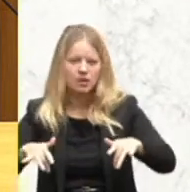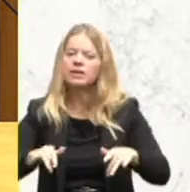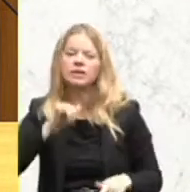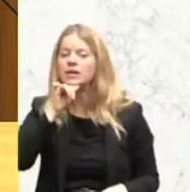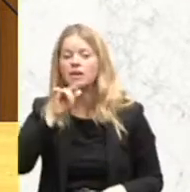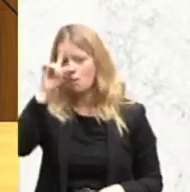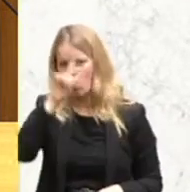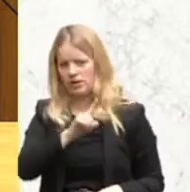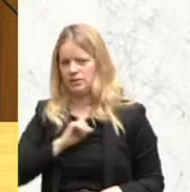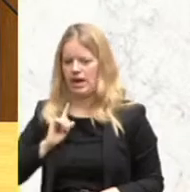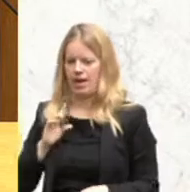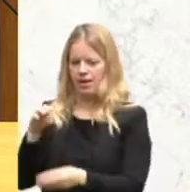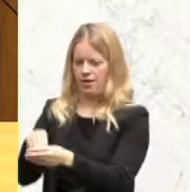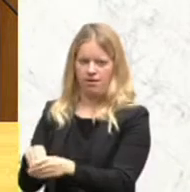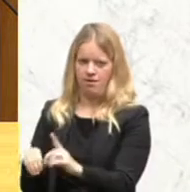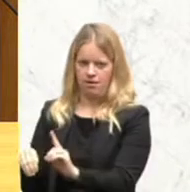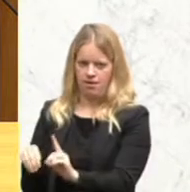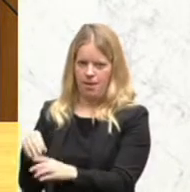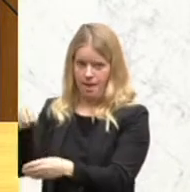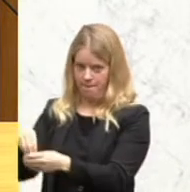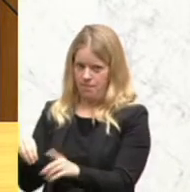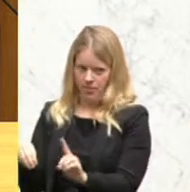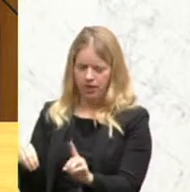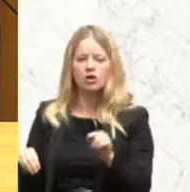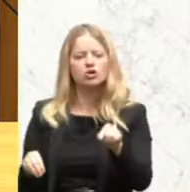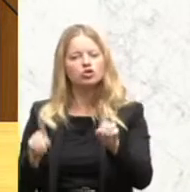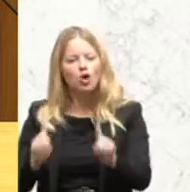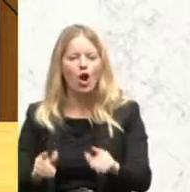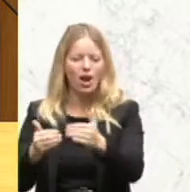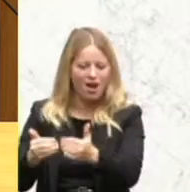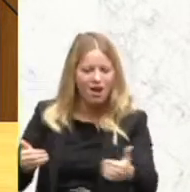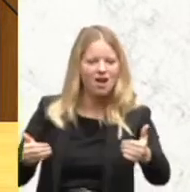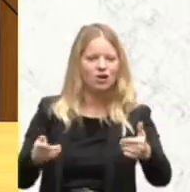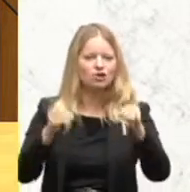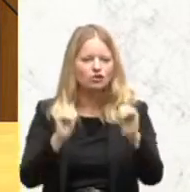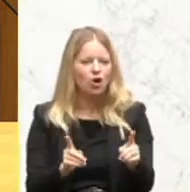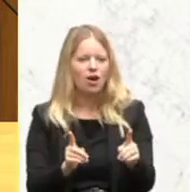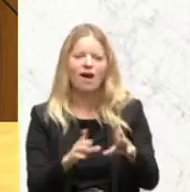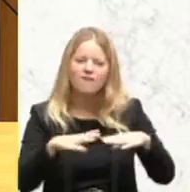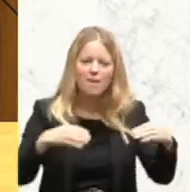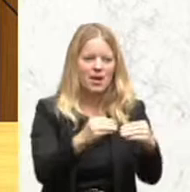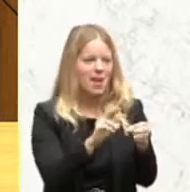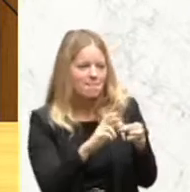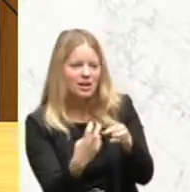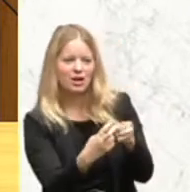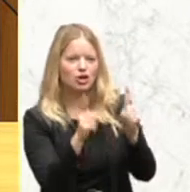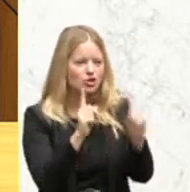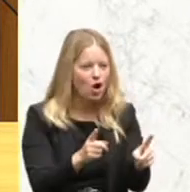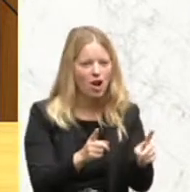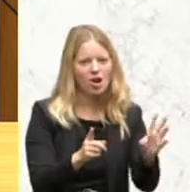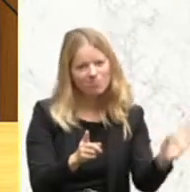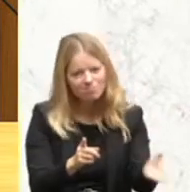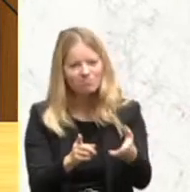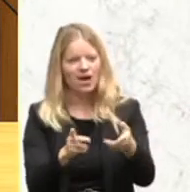sollte möglichst niederschwellig sein, um die Angehörigen, die Bekannten auch ansprechen zu können, abholen zu können, um